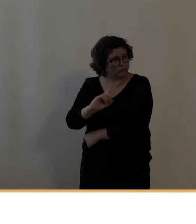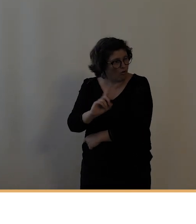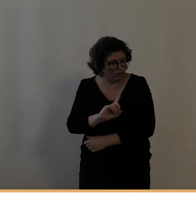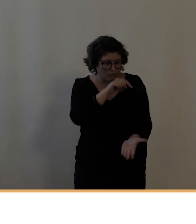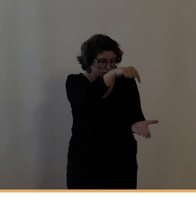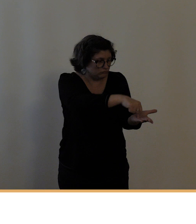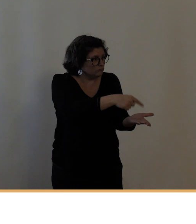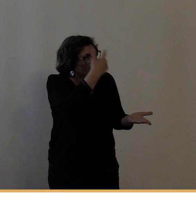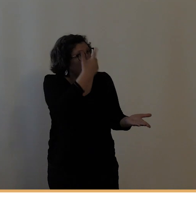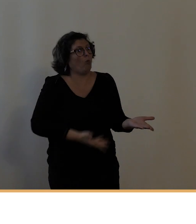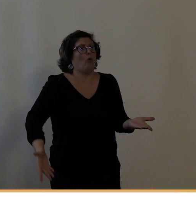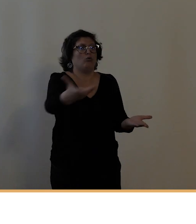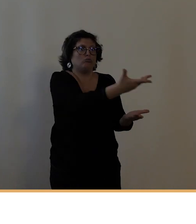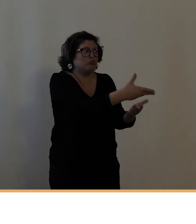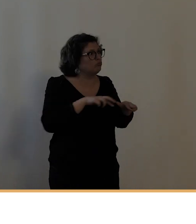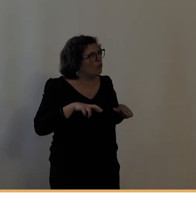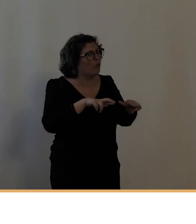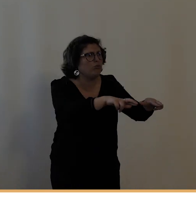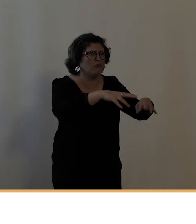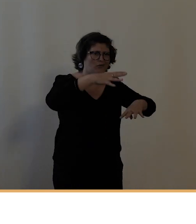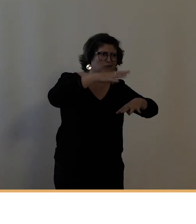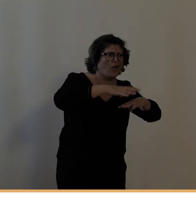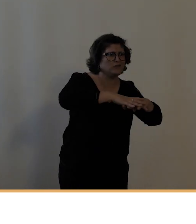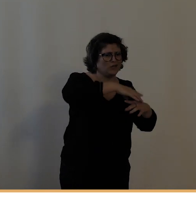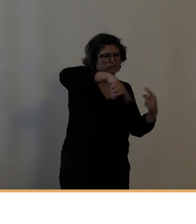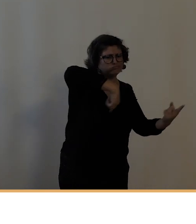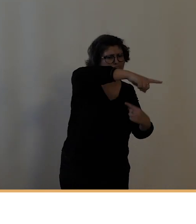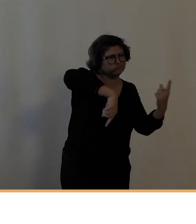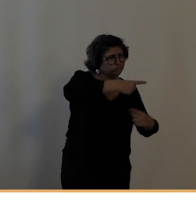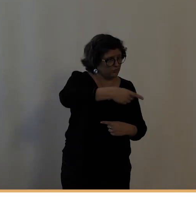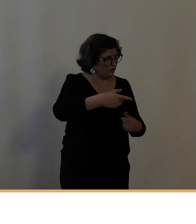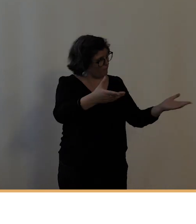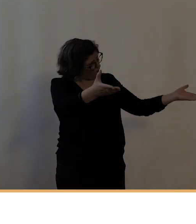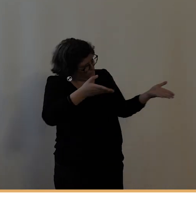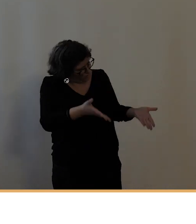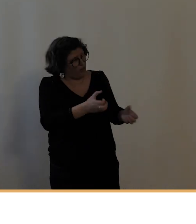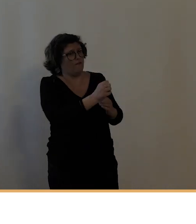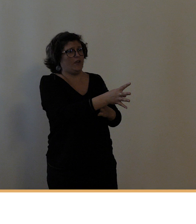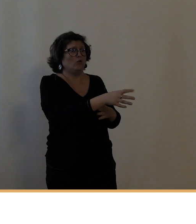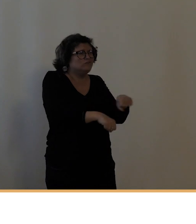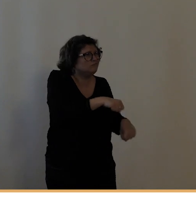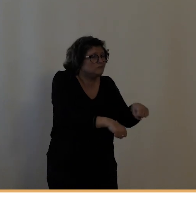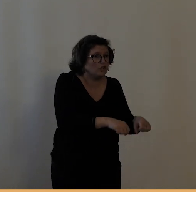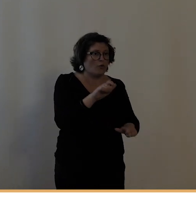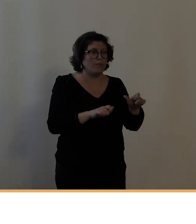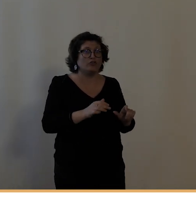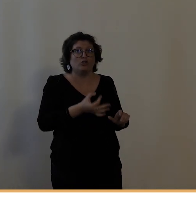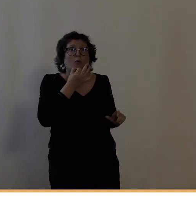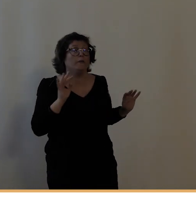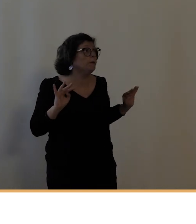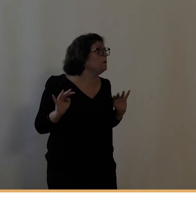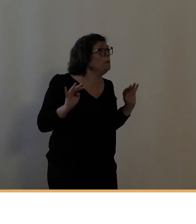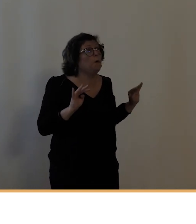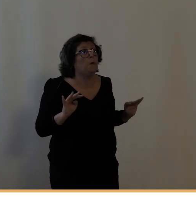de Tours a été une course prisée et très appréciée par le public tourangeau. Une fois le cycle,